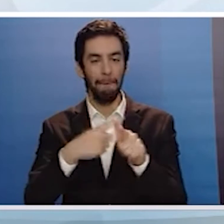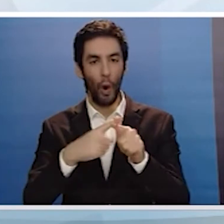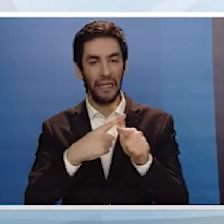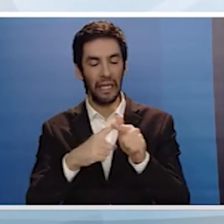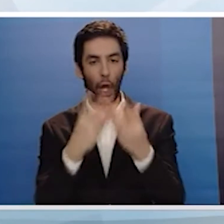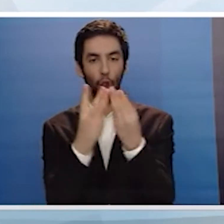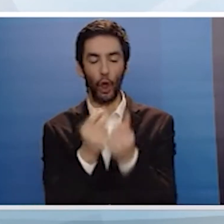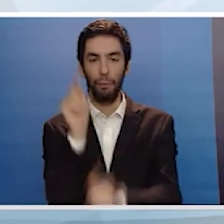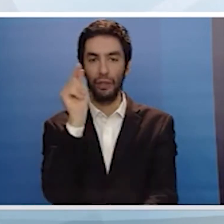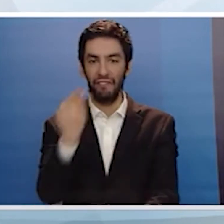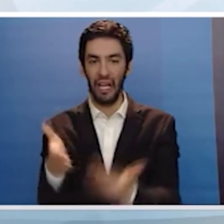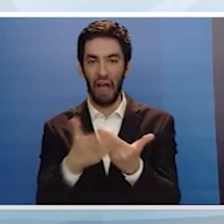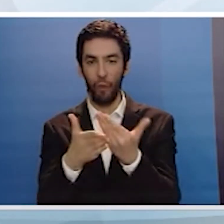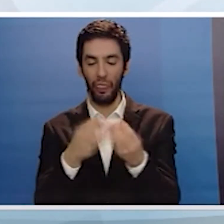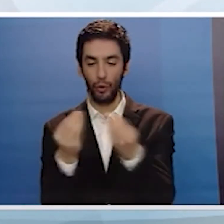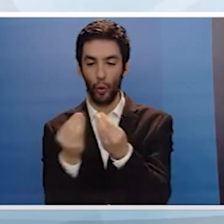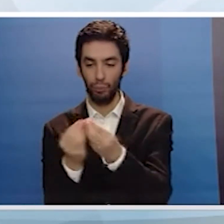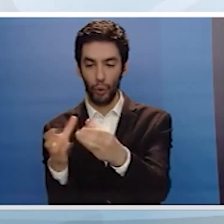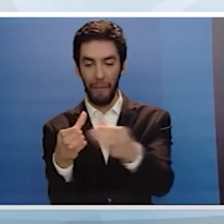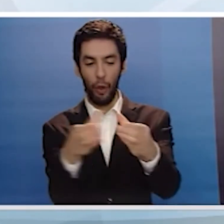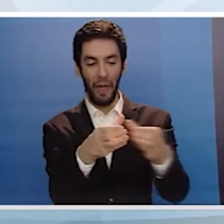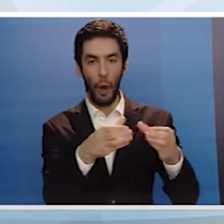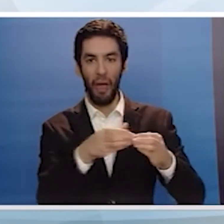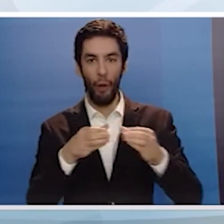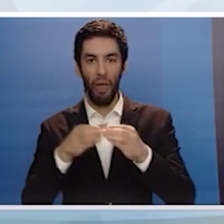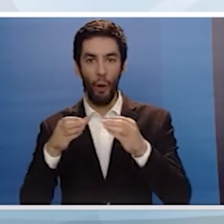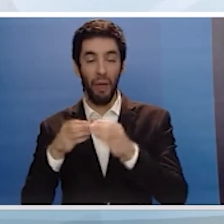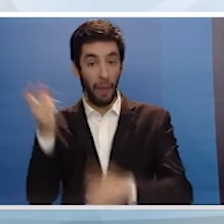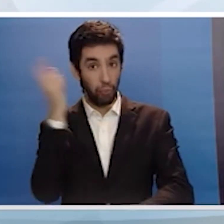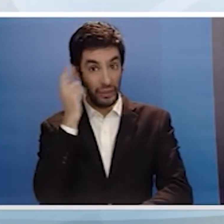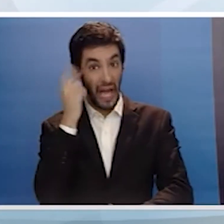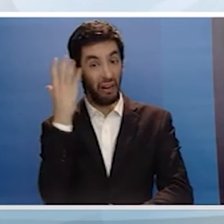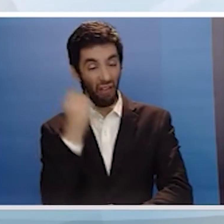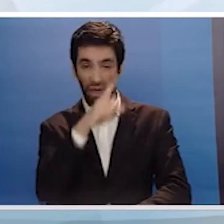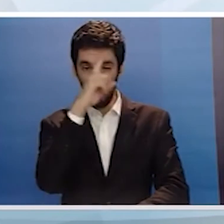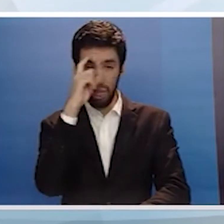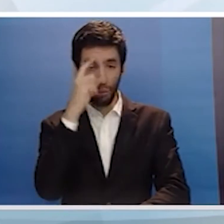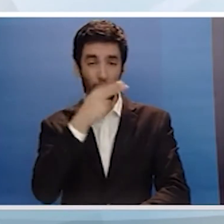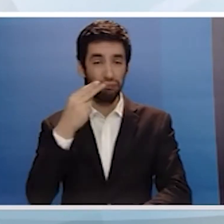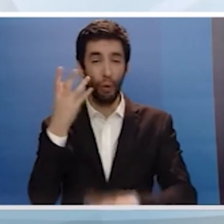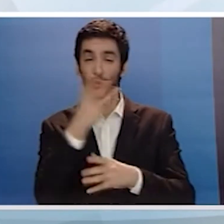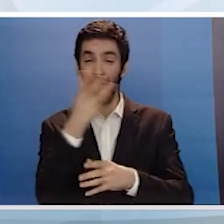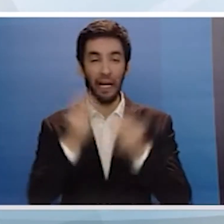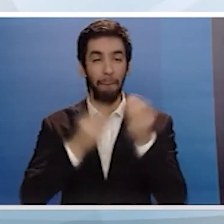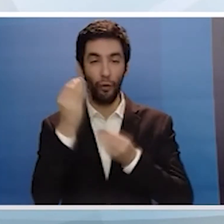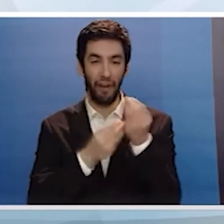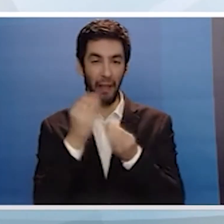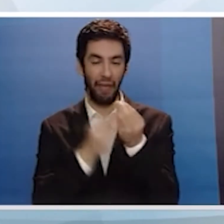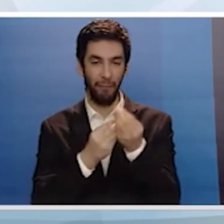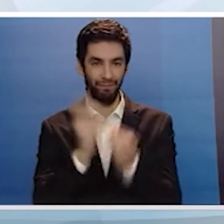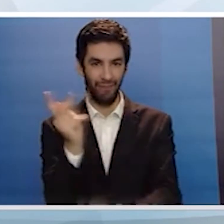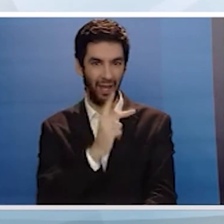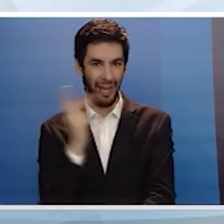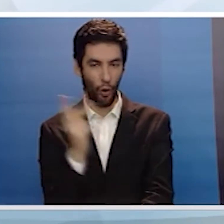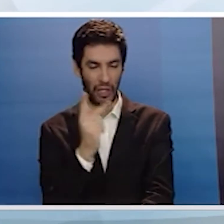αποτελεσματικά τις ομάδες του πληθυσμού που βρίσκονται σε δύσκολη οικονομική κατάσταση ή αντιμετωπίζουν σοβαρά προβλήματα κοινωνικής φύσης